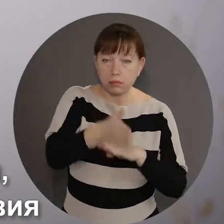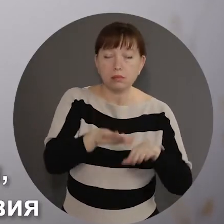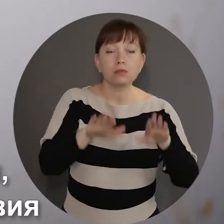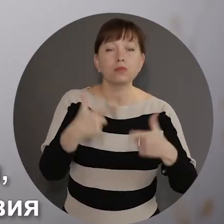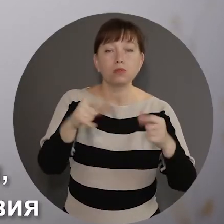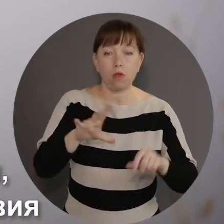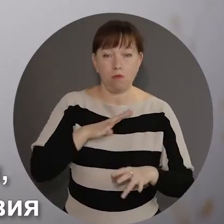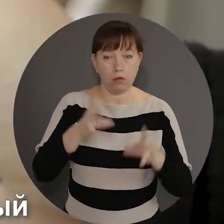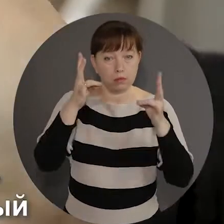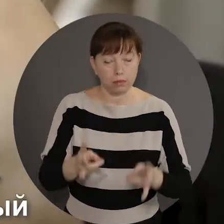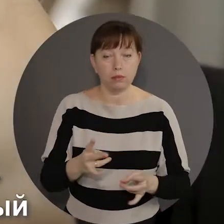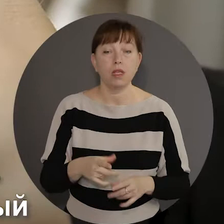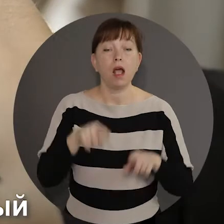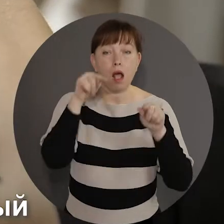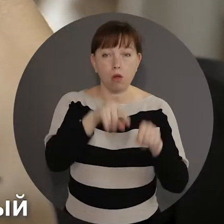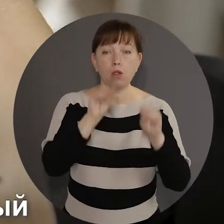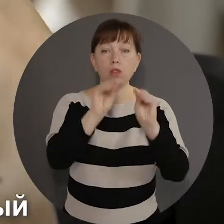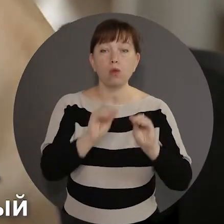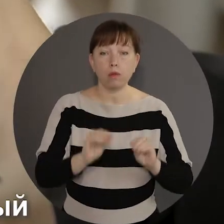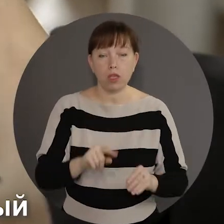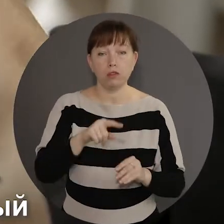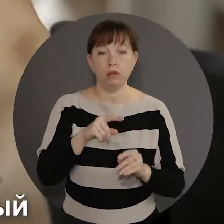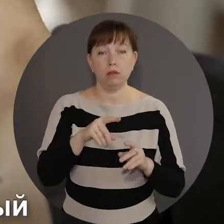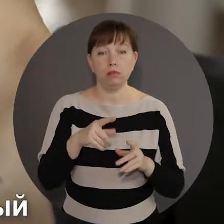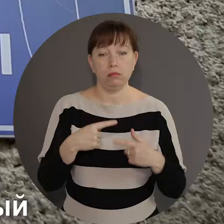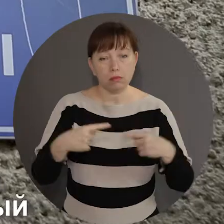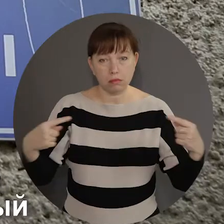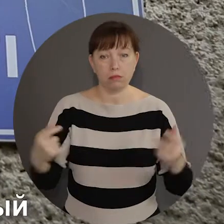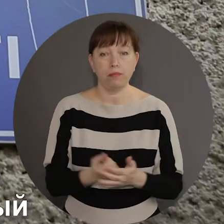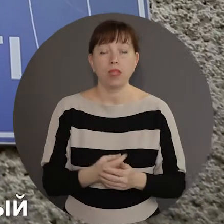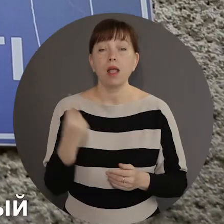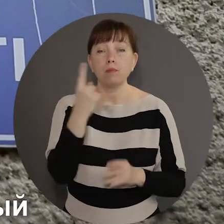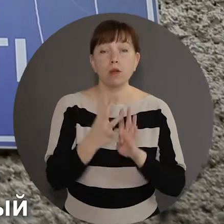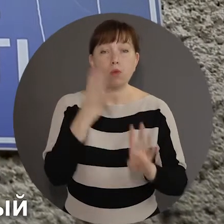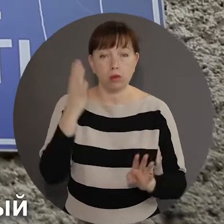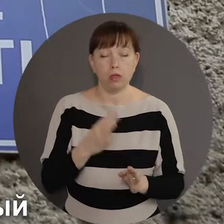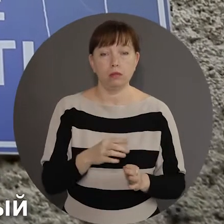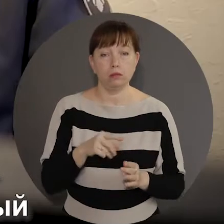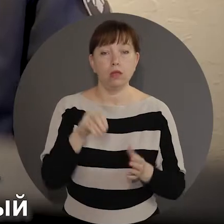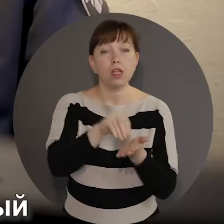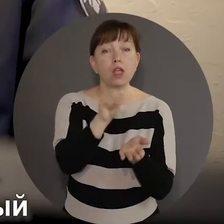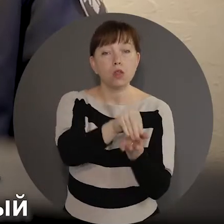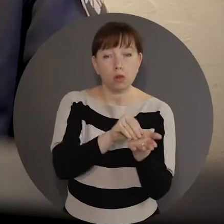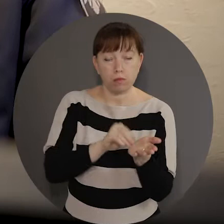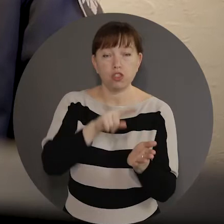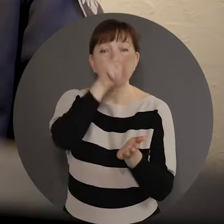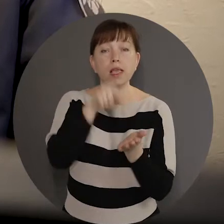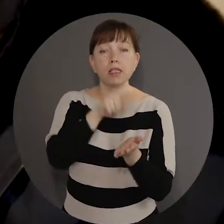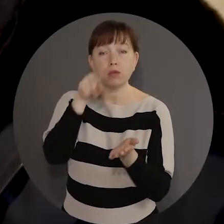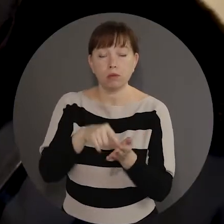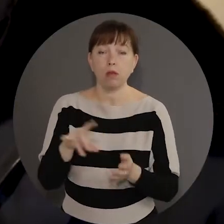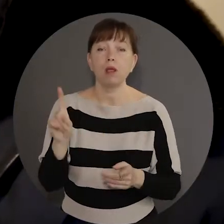deplasează la fața locului, unde întocmește un complex de măsuri. În primul rând, întocmește un